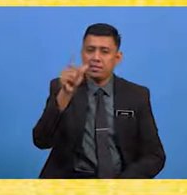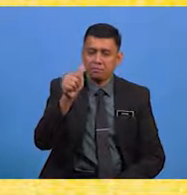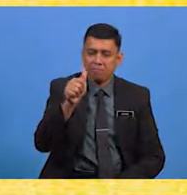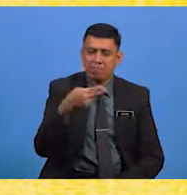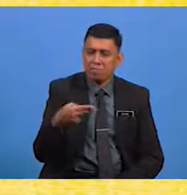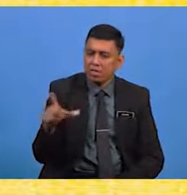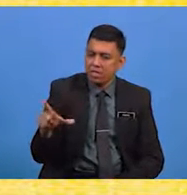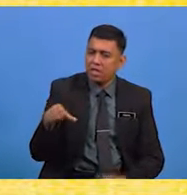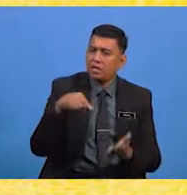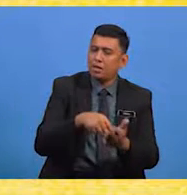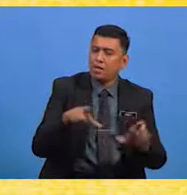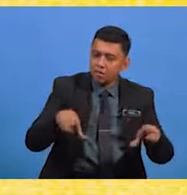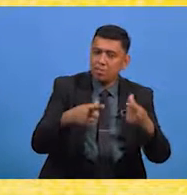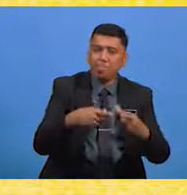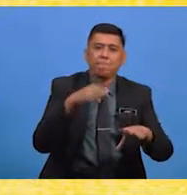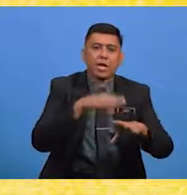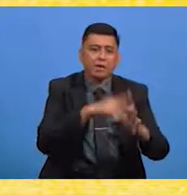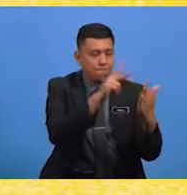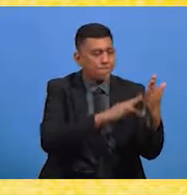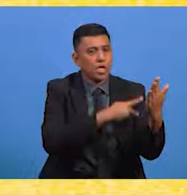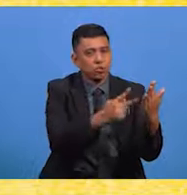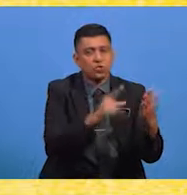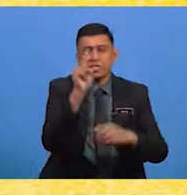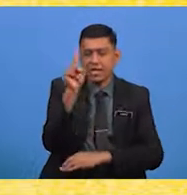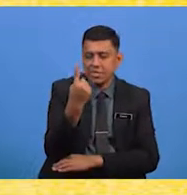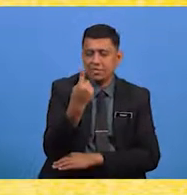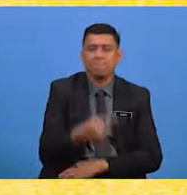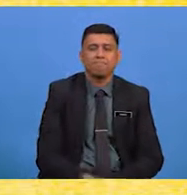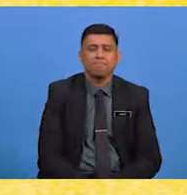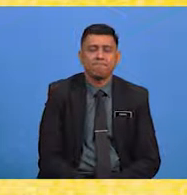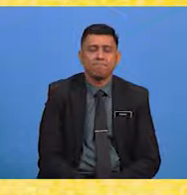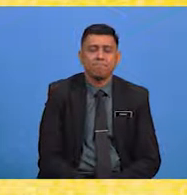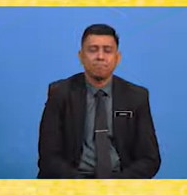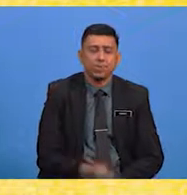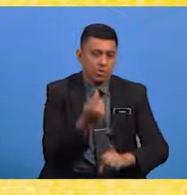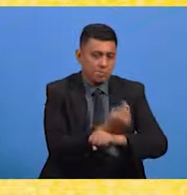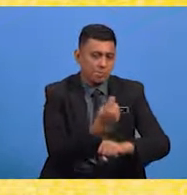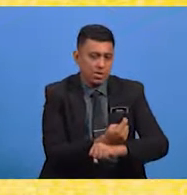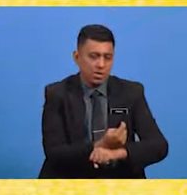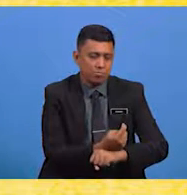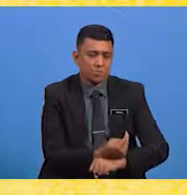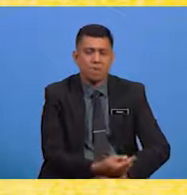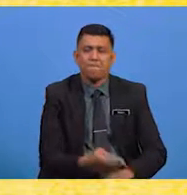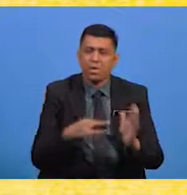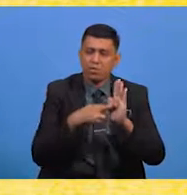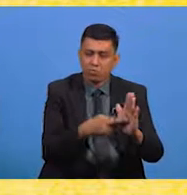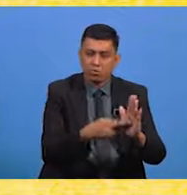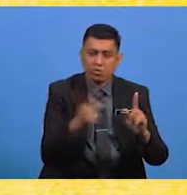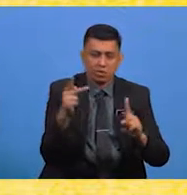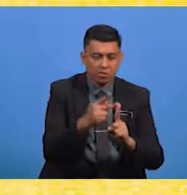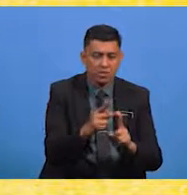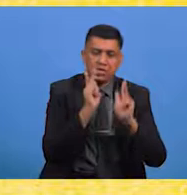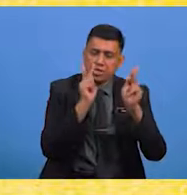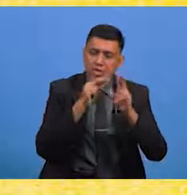ini hanya berlaku pada pantun sahaja Peranan pula merujuk kepada